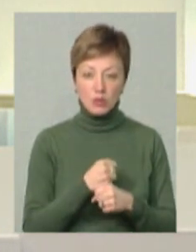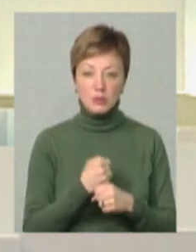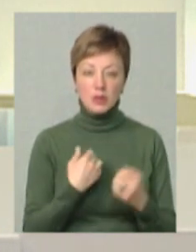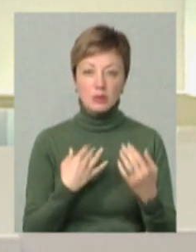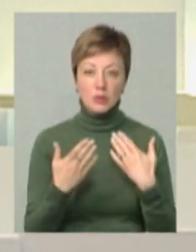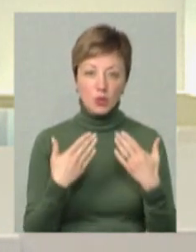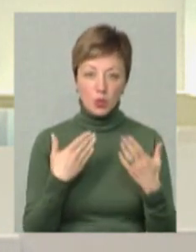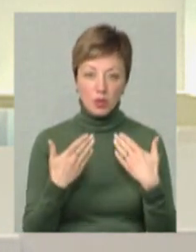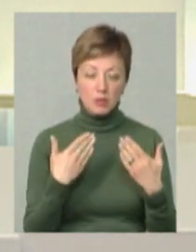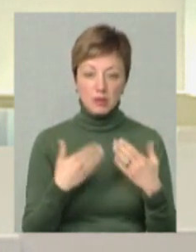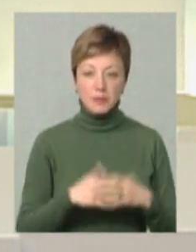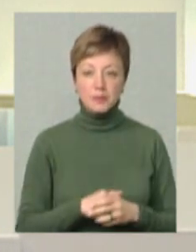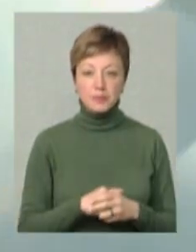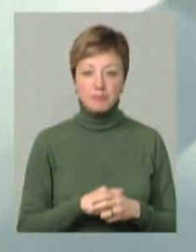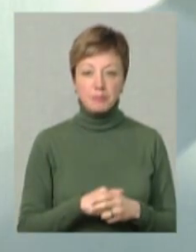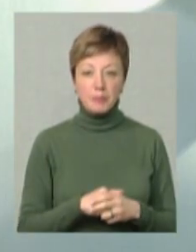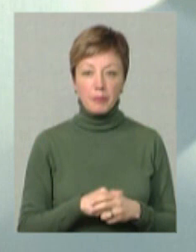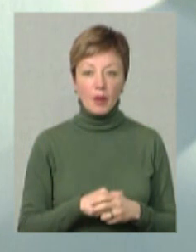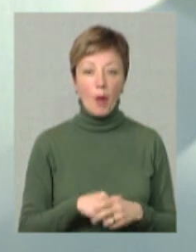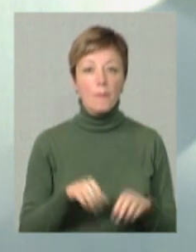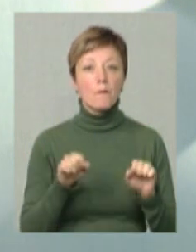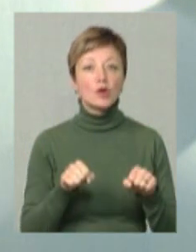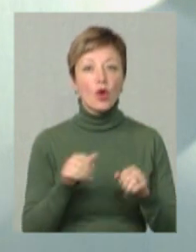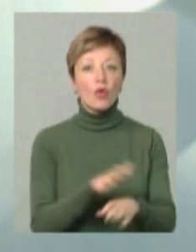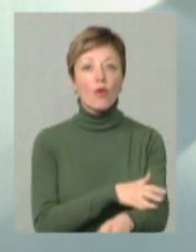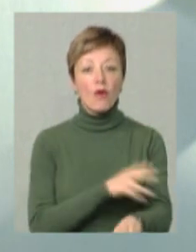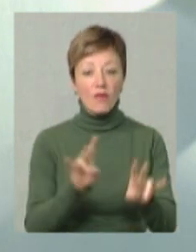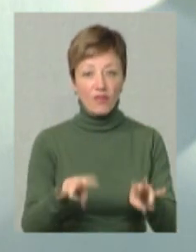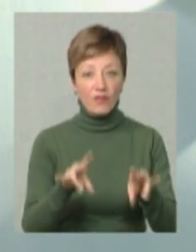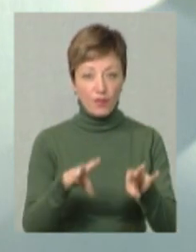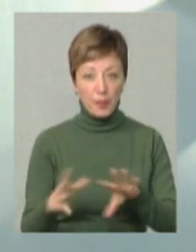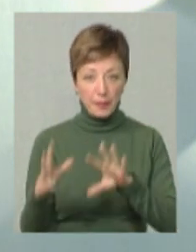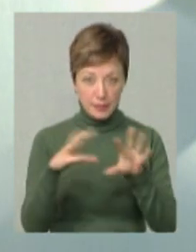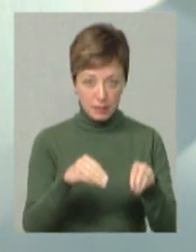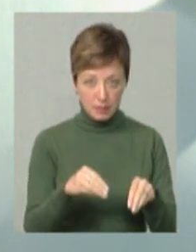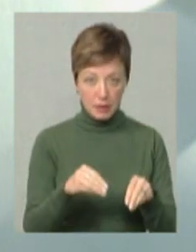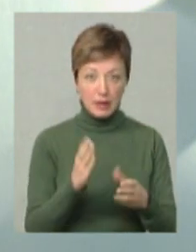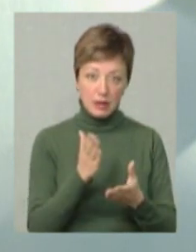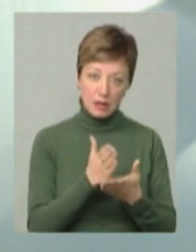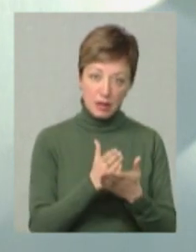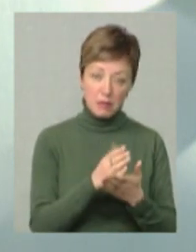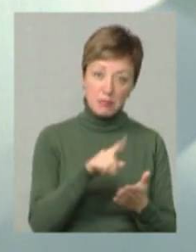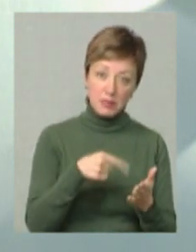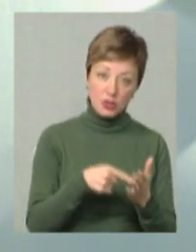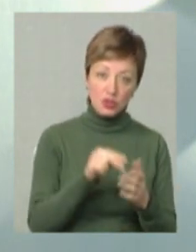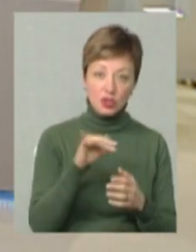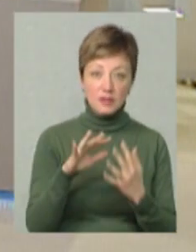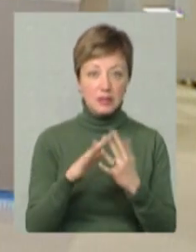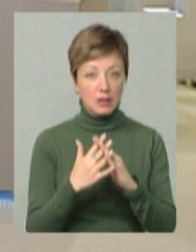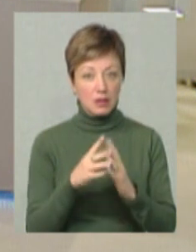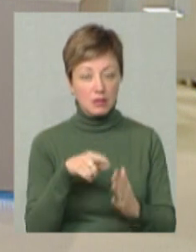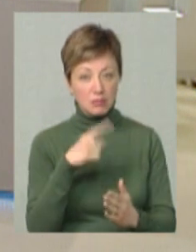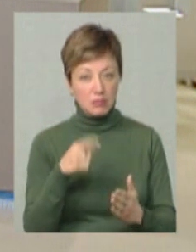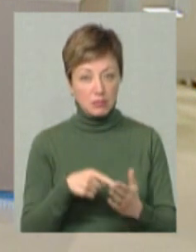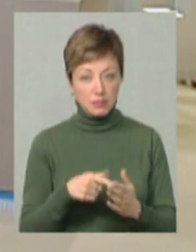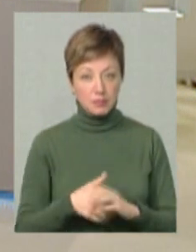спілкуємося. Можливість для довготривалого розміщення переселенців, вона все ж таки більше зберігається у містах чи у